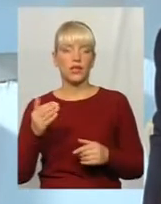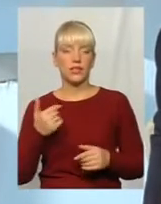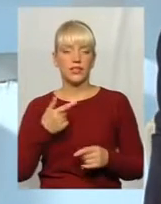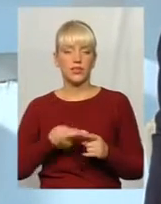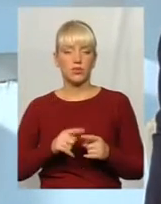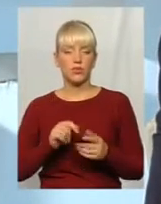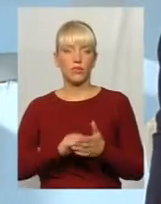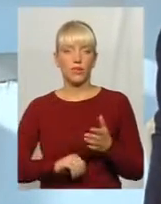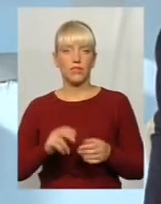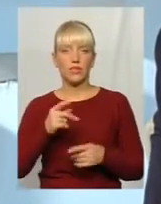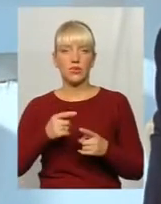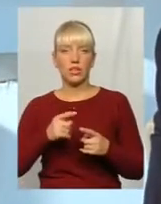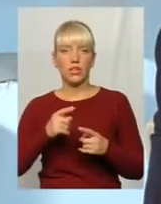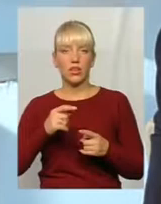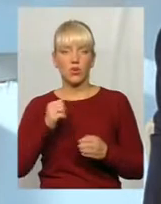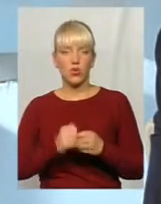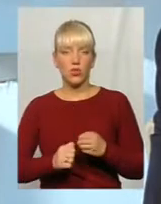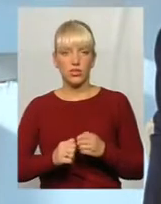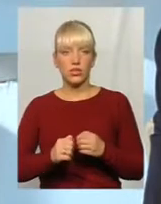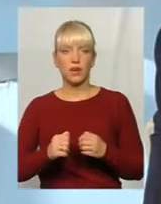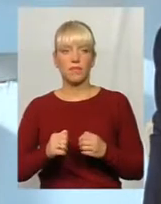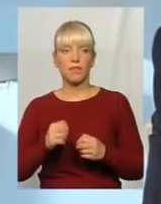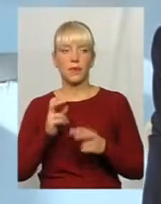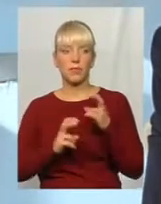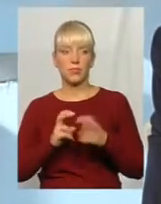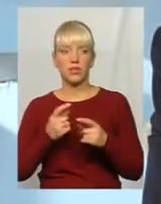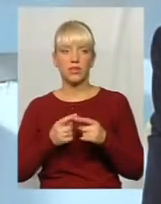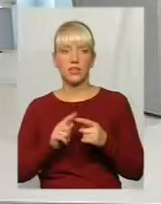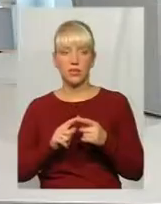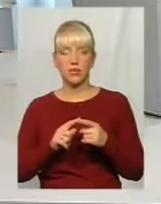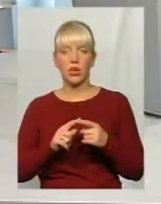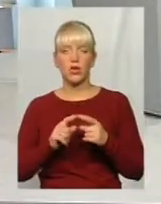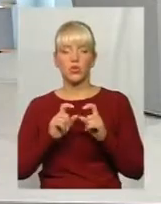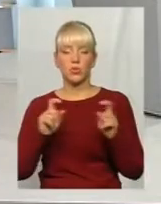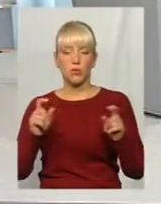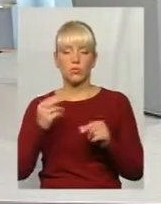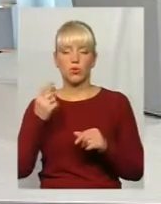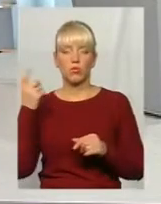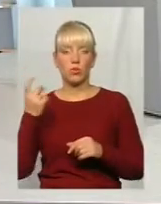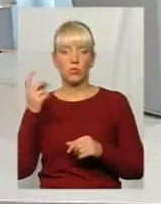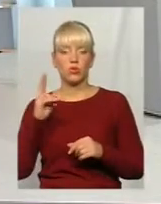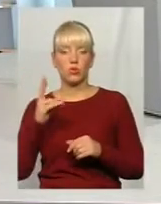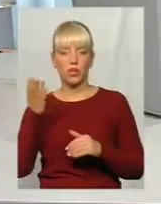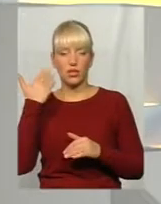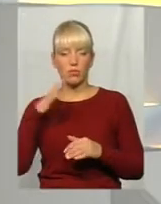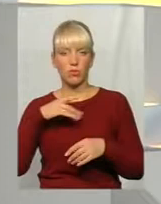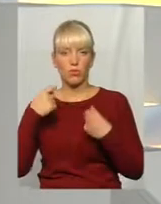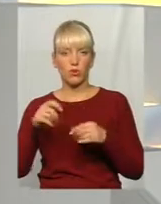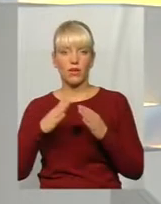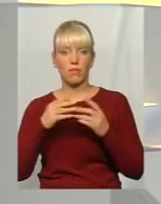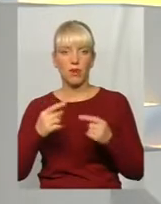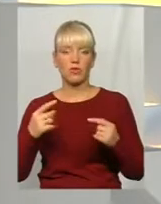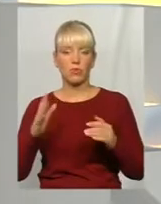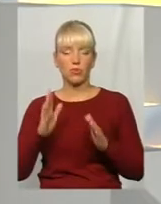я думаю, що кожне комунальне підприємство тим суб'єктам господарювання, яким вони раніше продавали це майно, я думаю,